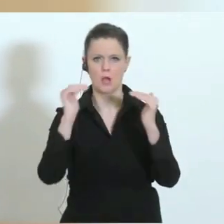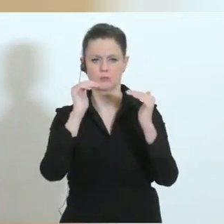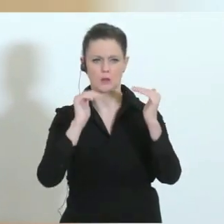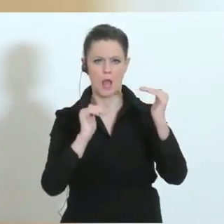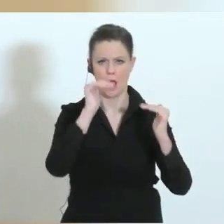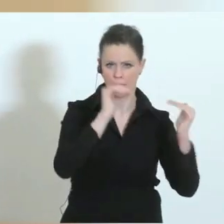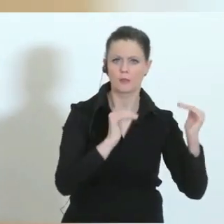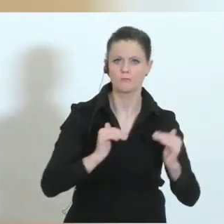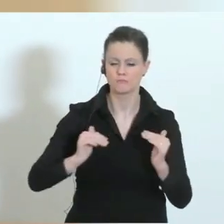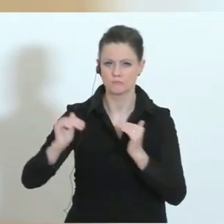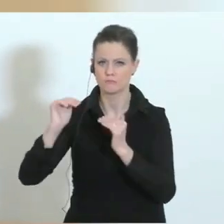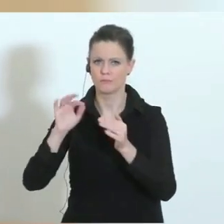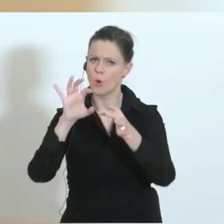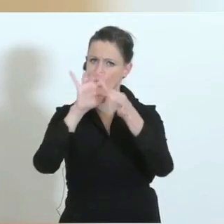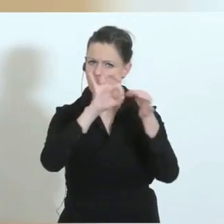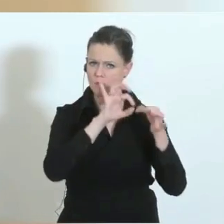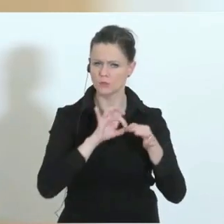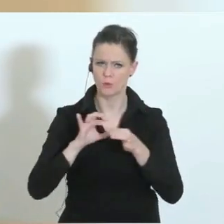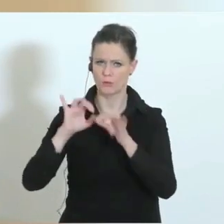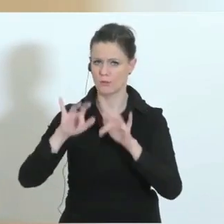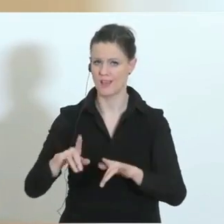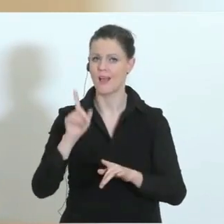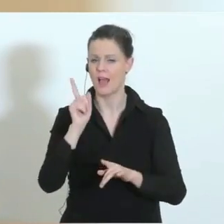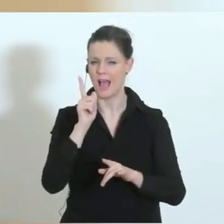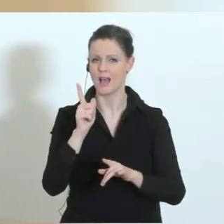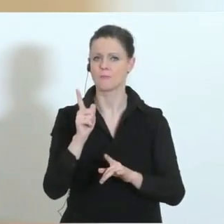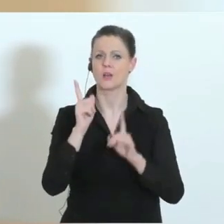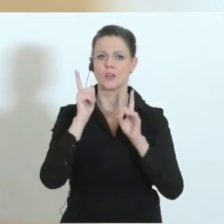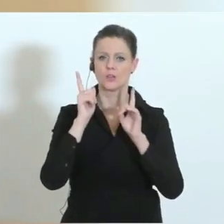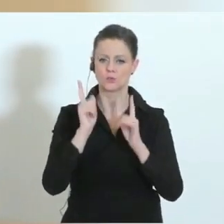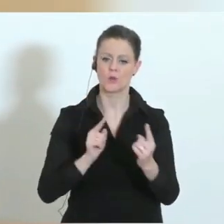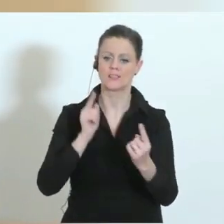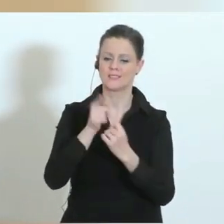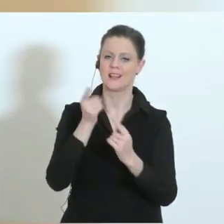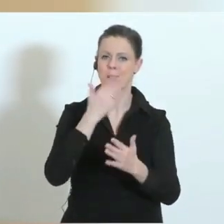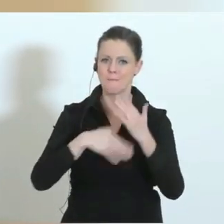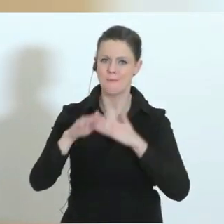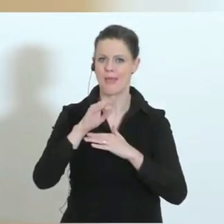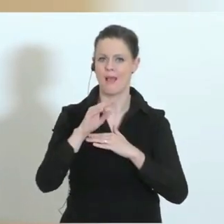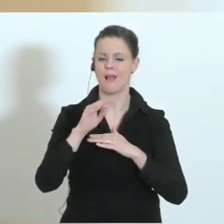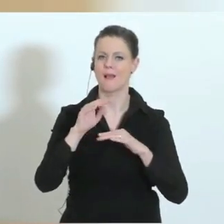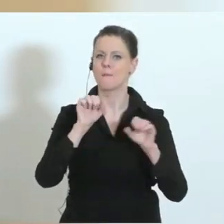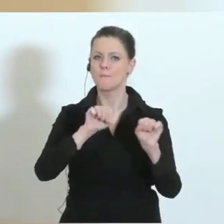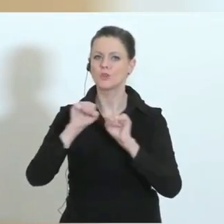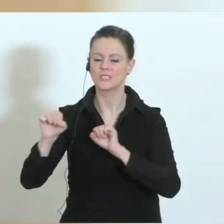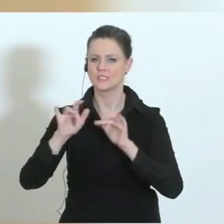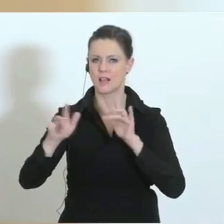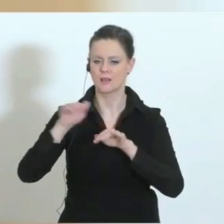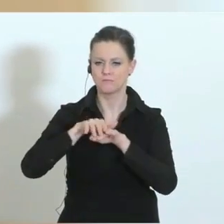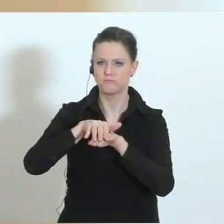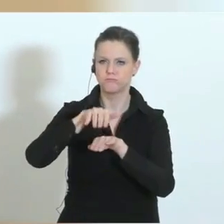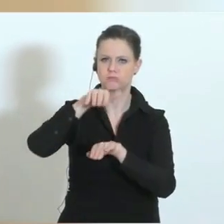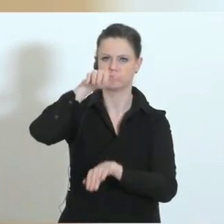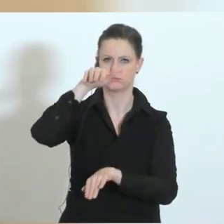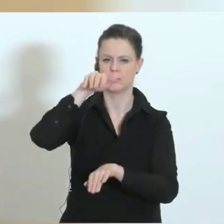ENCO operiert. Aber wir schauen, dass wir noch mehr Potenzial schaffen. Nächste Woche sollte der Testungsbereich noch verstärkt